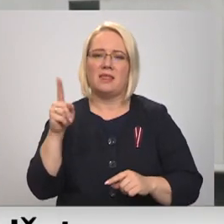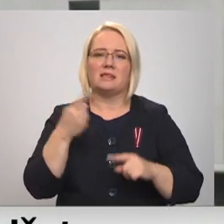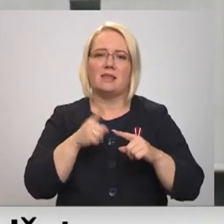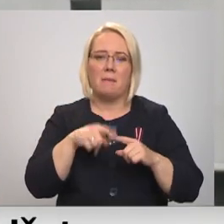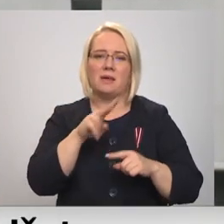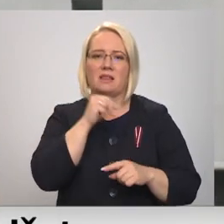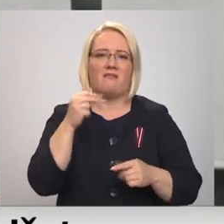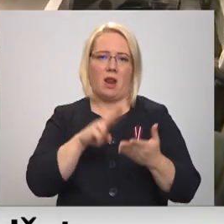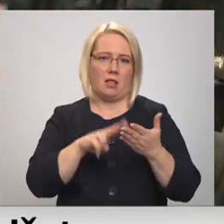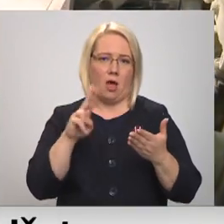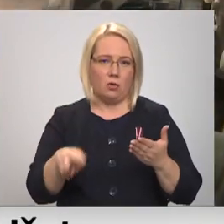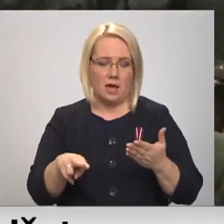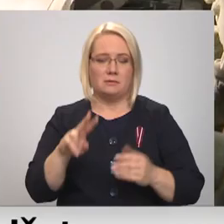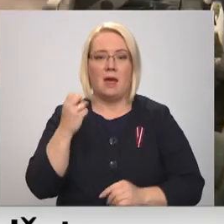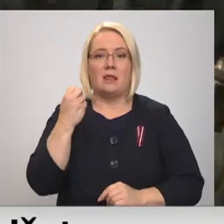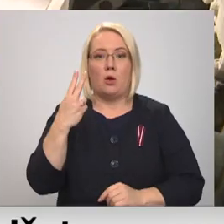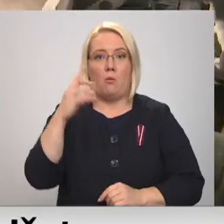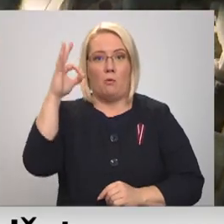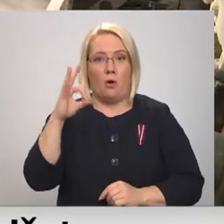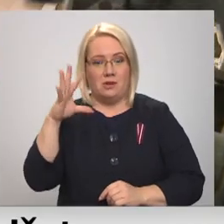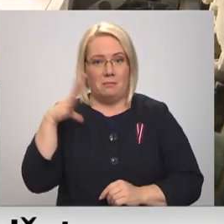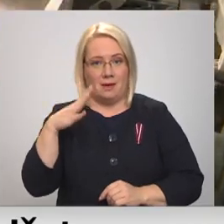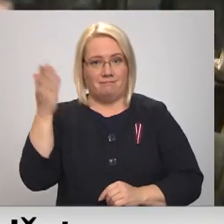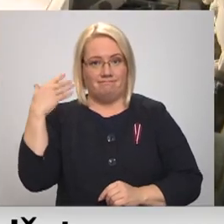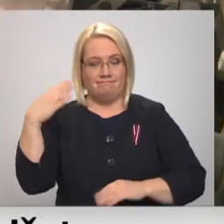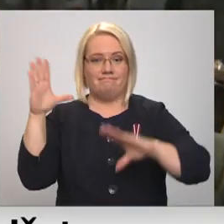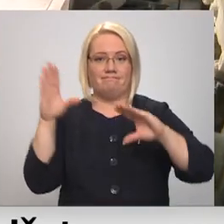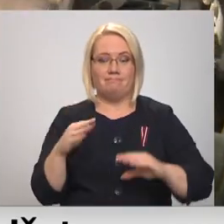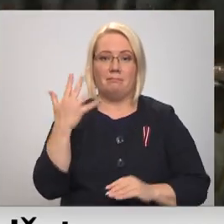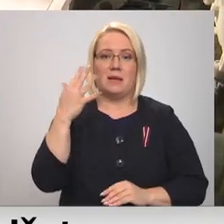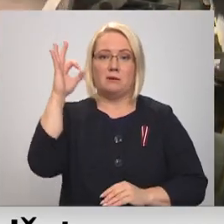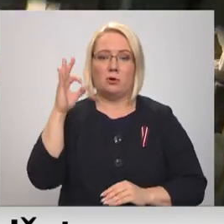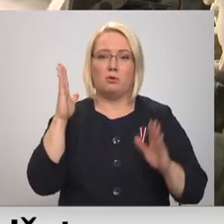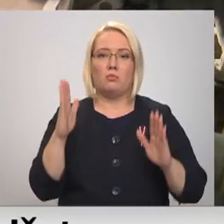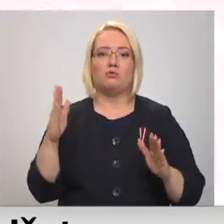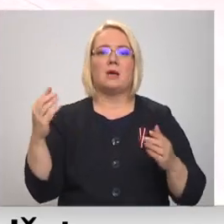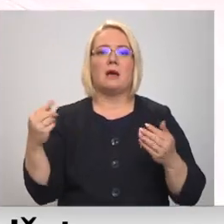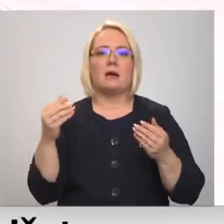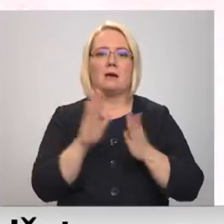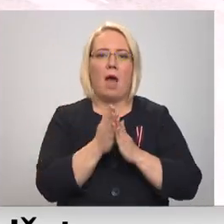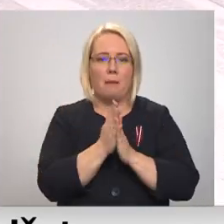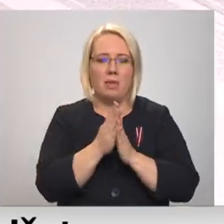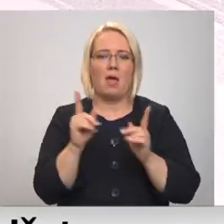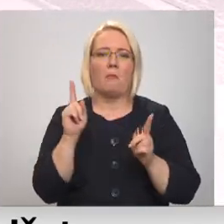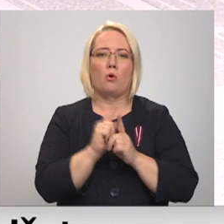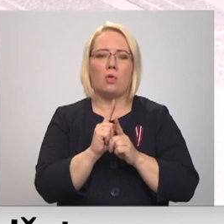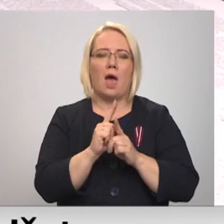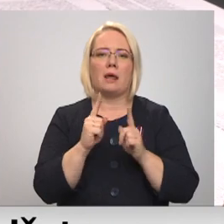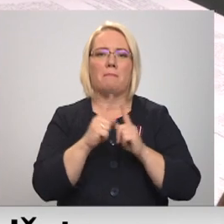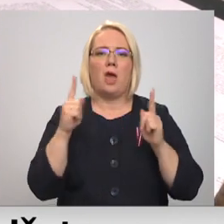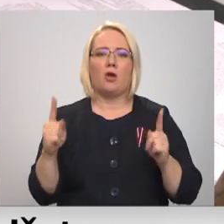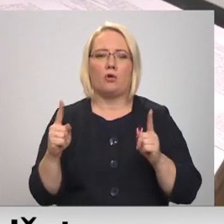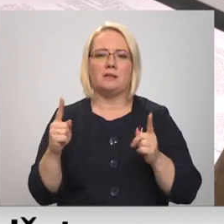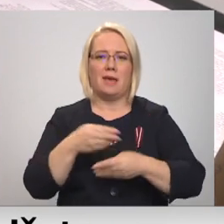12% likmes vietā samazināto 5% likme nākamgad piemēros grāmatām un periodiskajiem izdevumiem. Tai skaitā arī tieši saistē